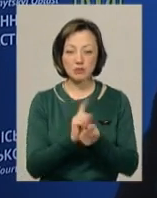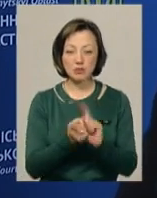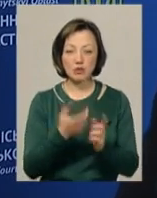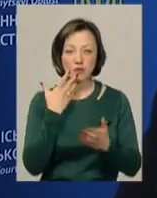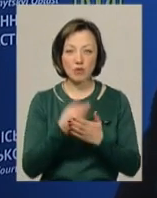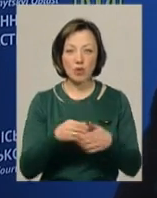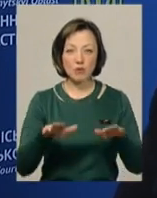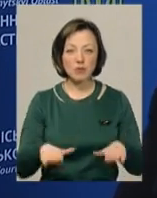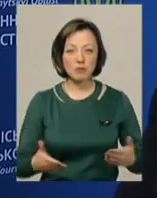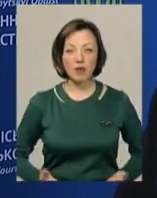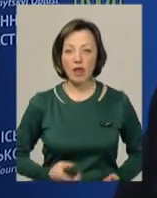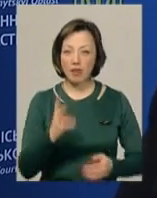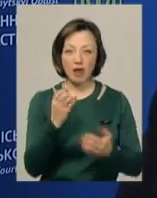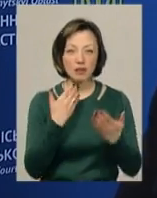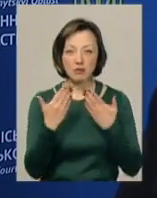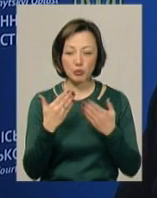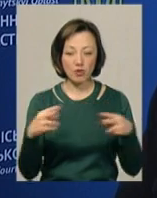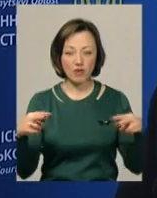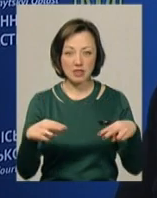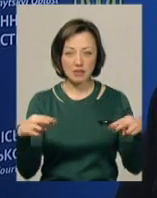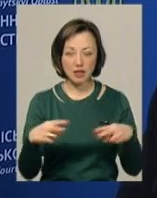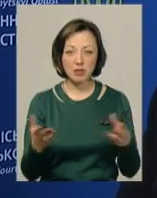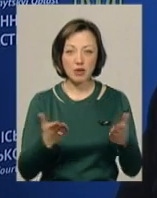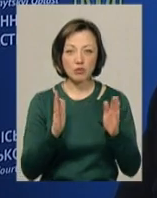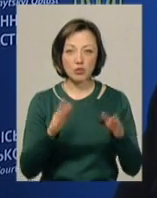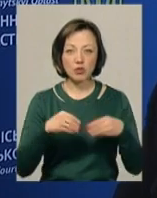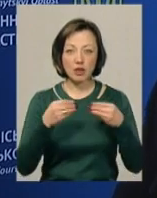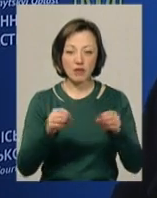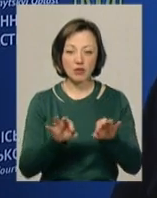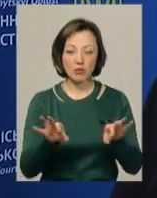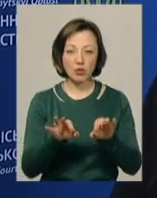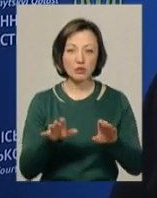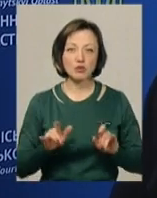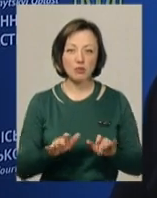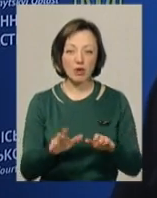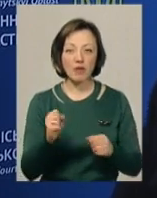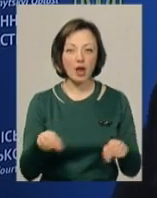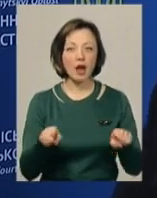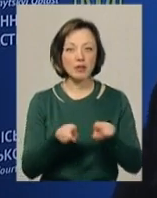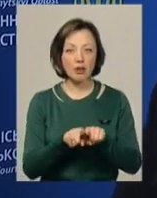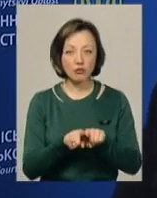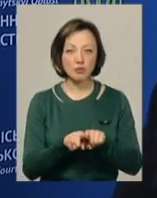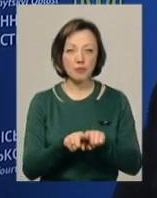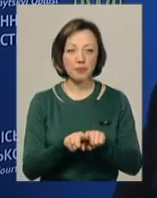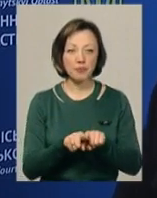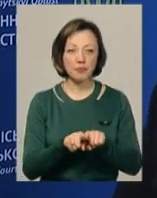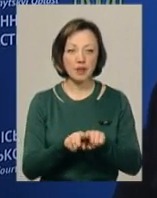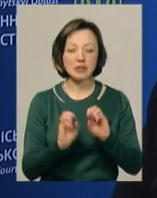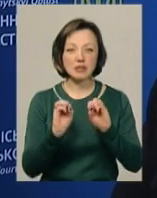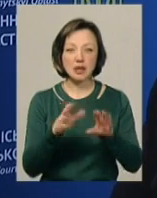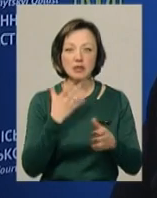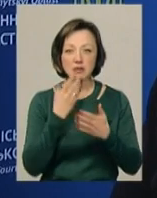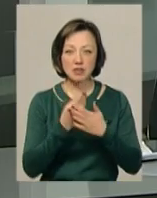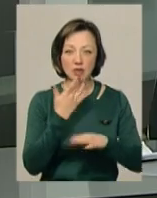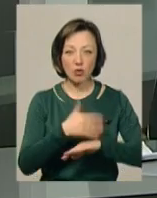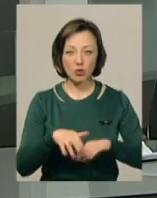свого місця проживання, не спілкуватися з свідками, які будуть давати покази по справі, а також здати свій закордонний паспорт.